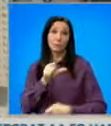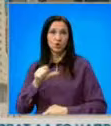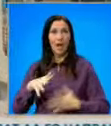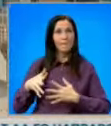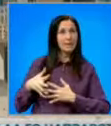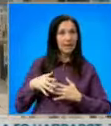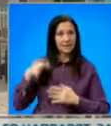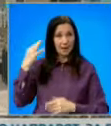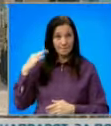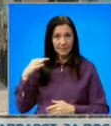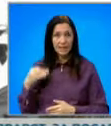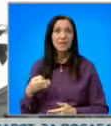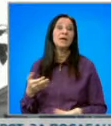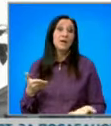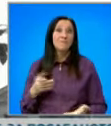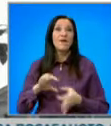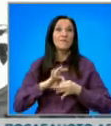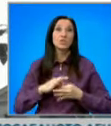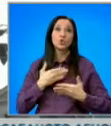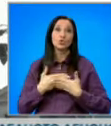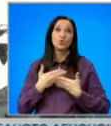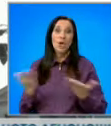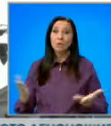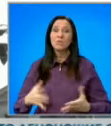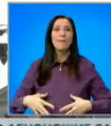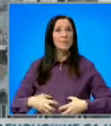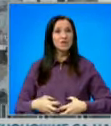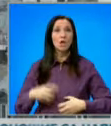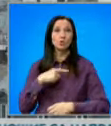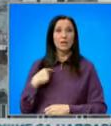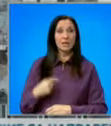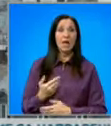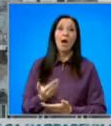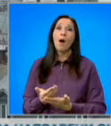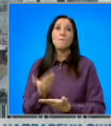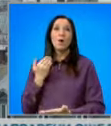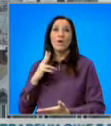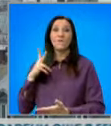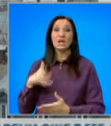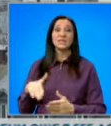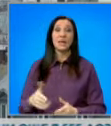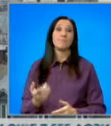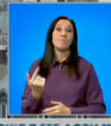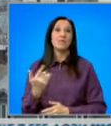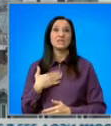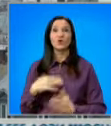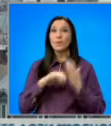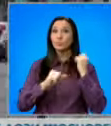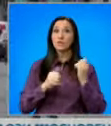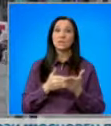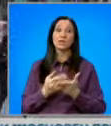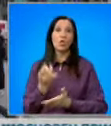президент на фона на напрежението в отношенията с Китай. По-рано Франция отзова своите посланици в Съединените щати и Австралия заради ново